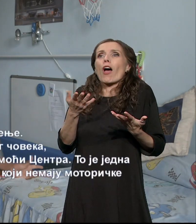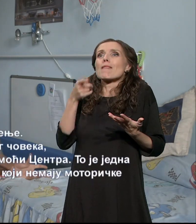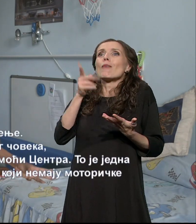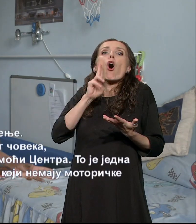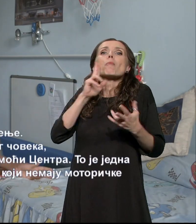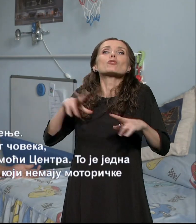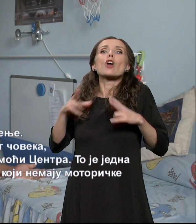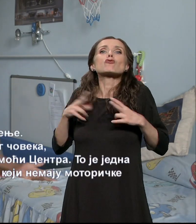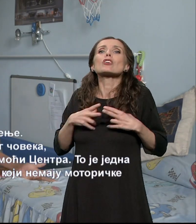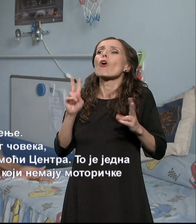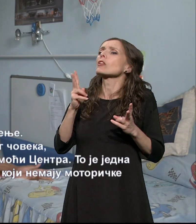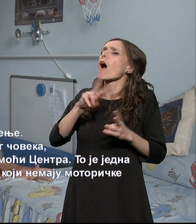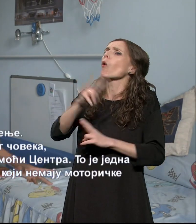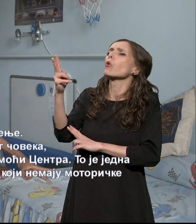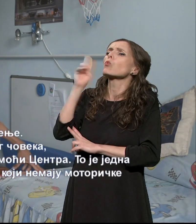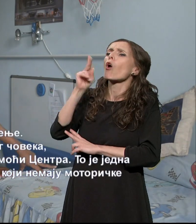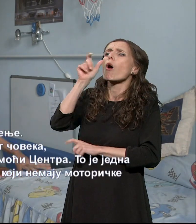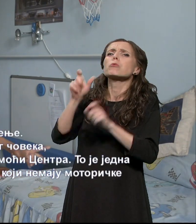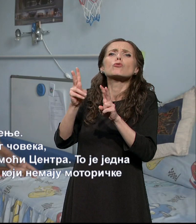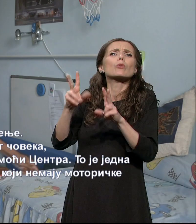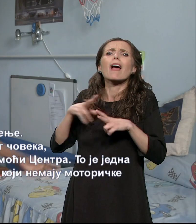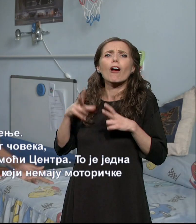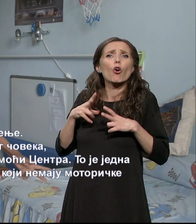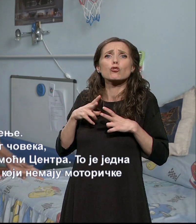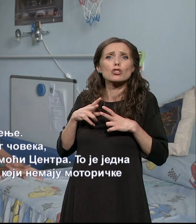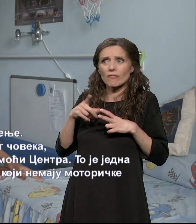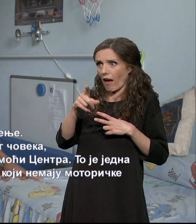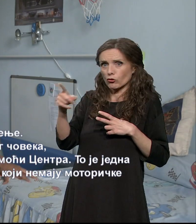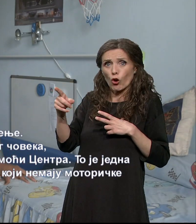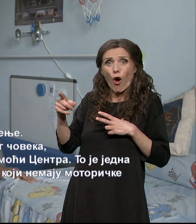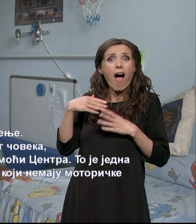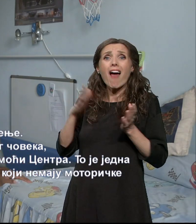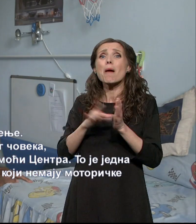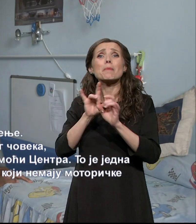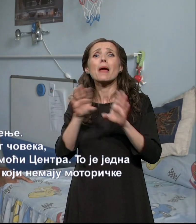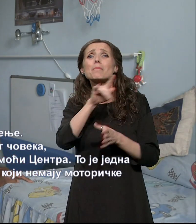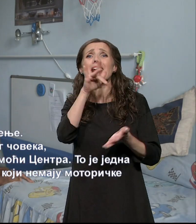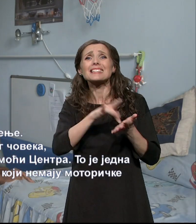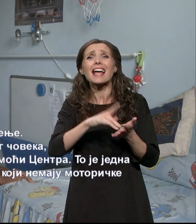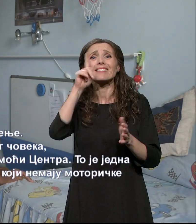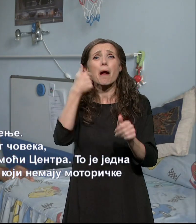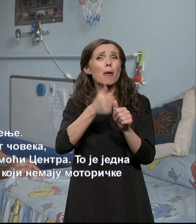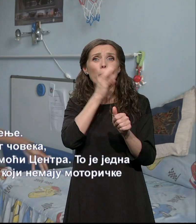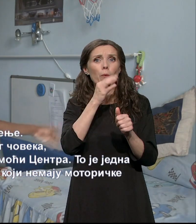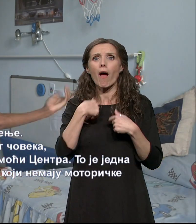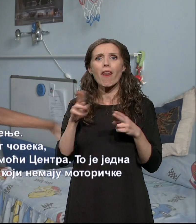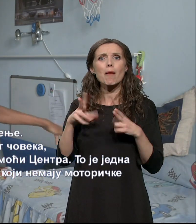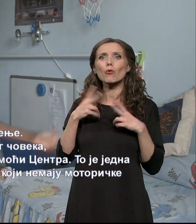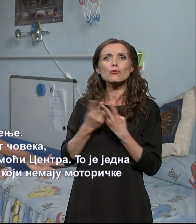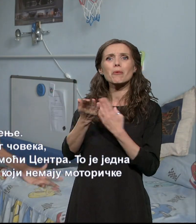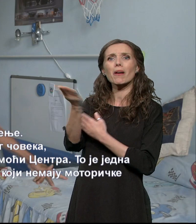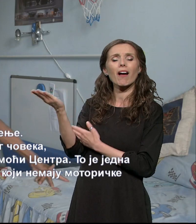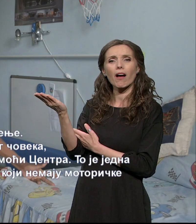Samostalni život kao tema sve